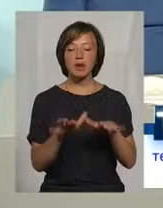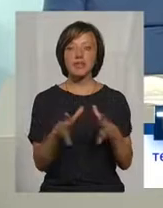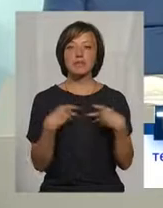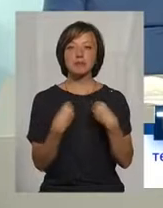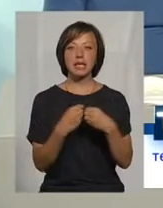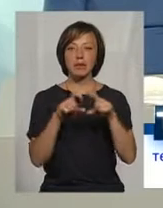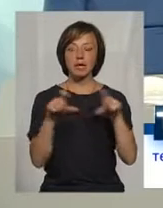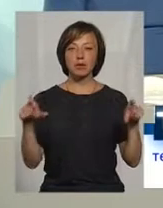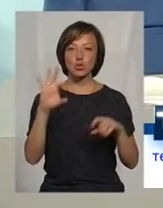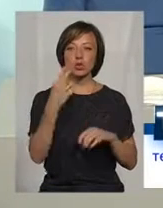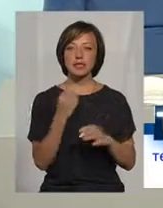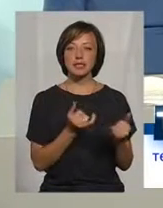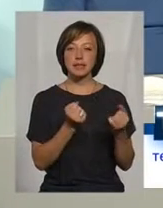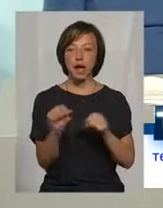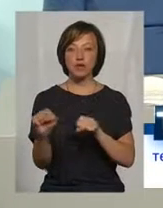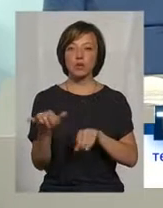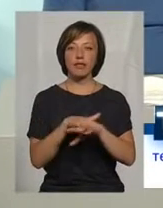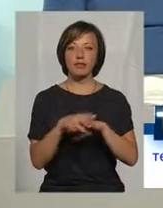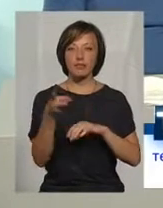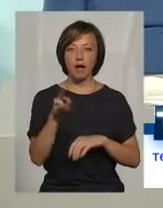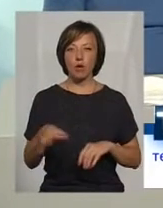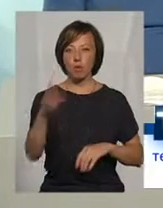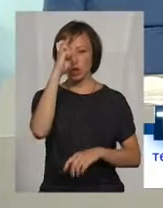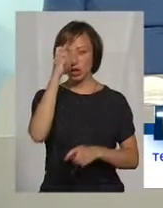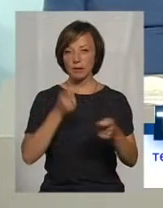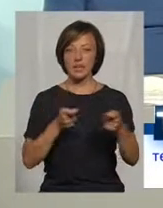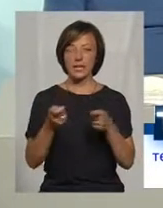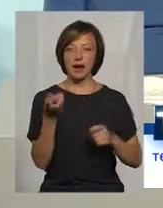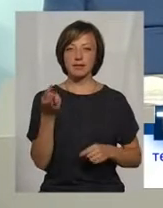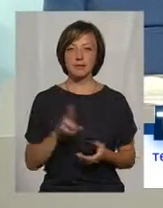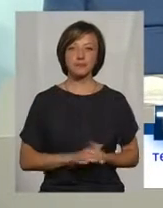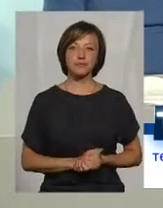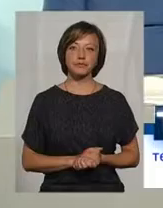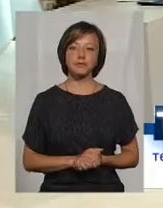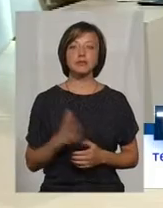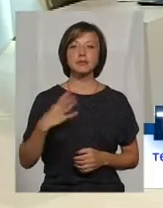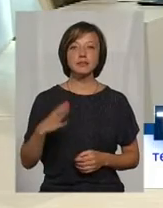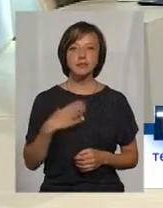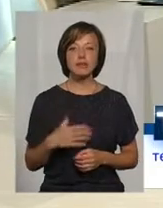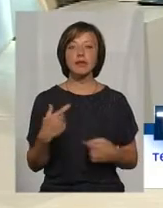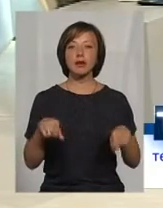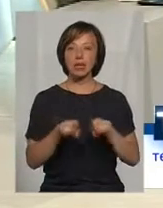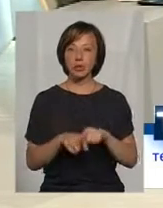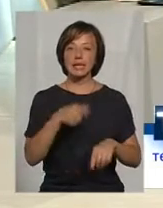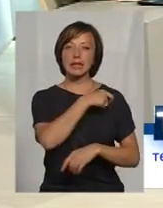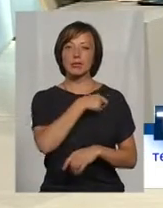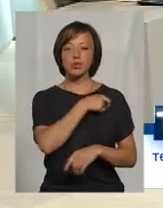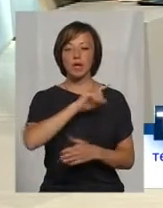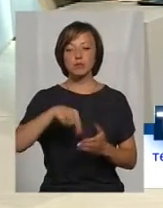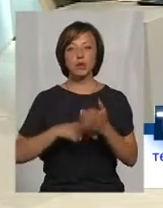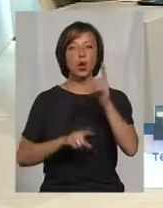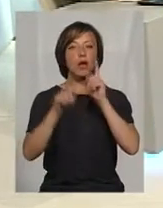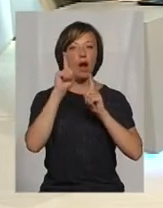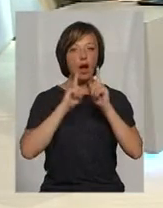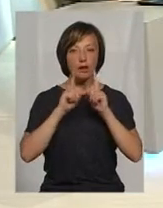з сім'ї Департаменту соціального захисту населення Хмельницької облдержадміністрації. Чекаємо в цій студії також депутата Хмельницької міської